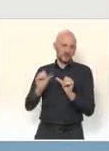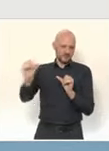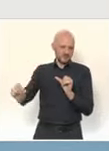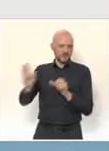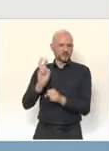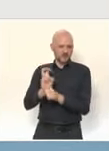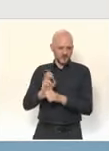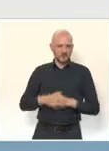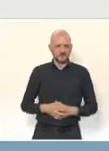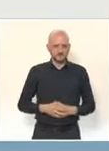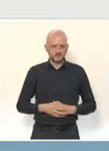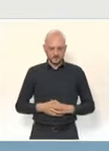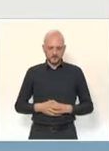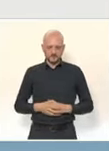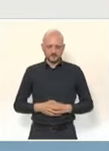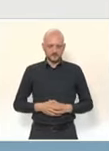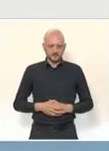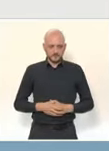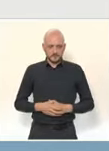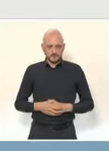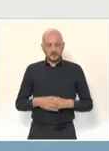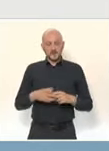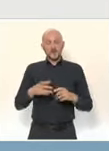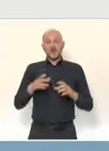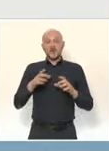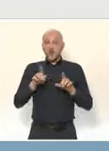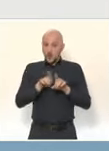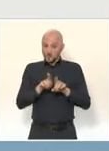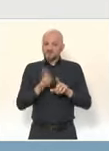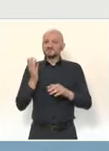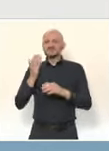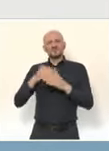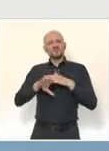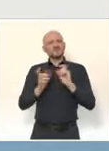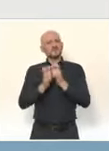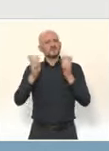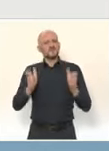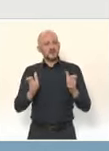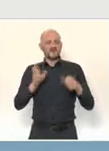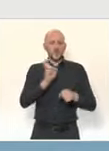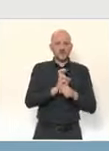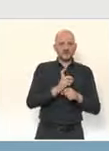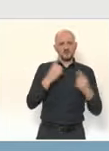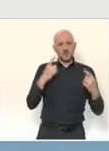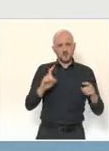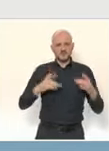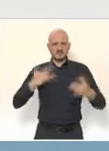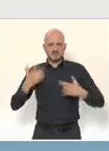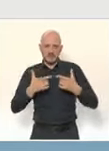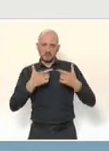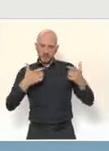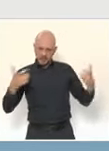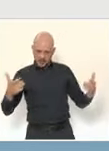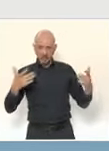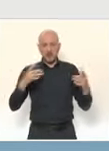Il y aura aussi, je le signale au passage, la reprise des enseignements dans les conservatoires pour les élèves des 1er et 2e cycles inscrits dans les